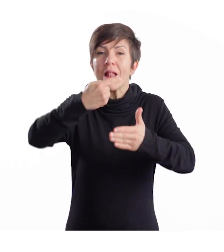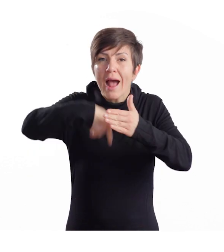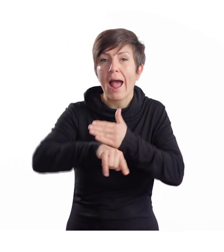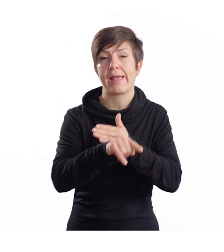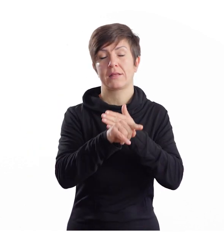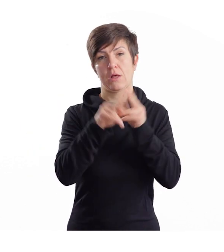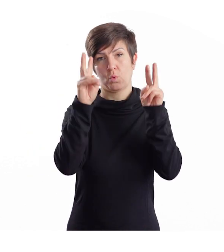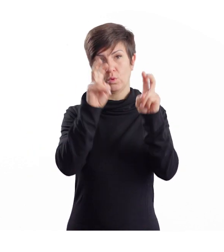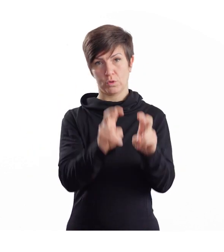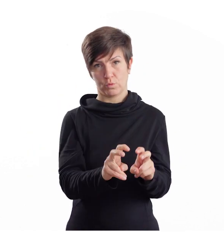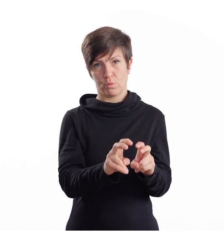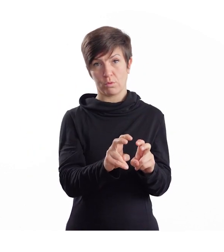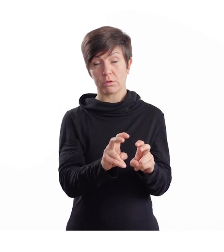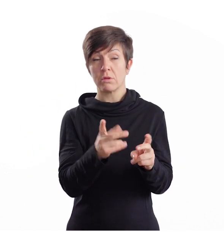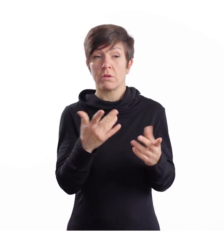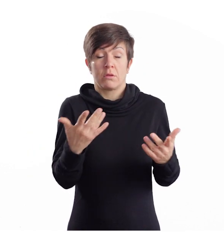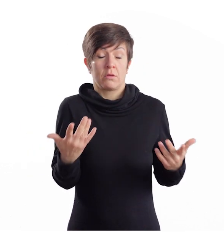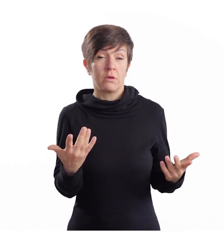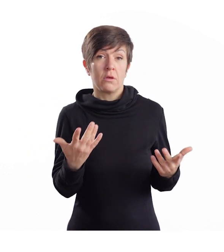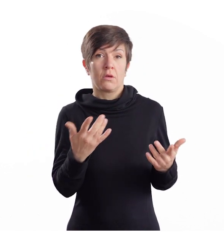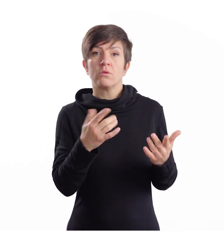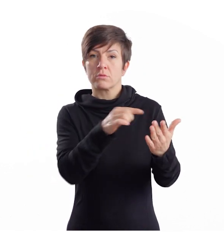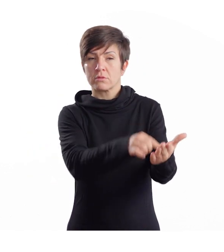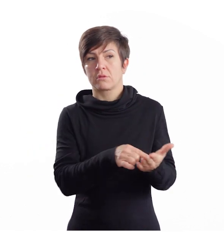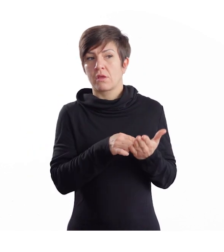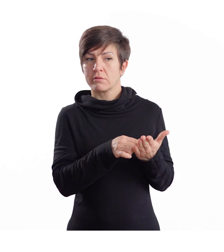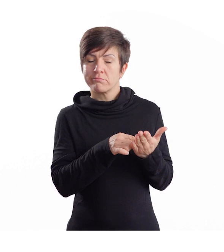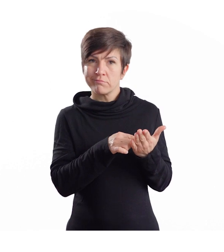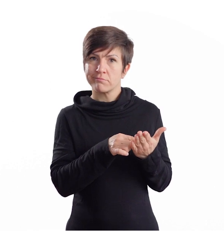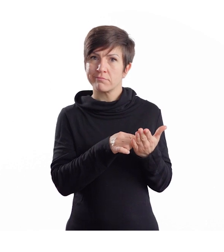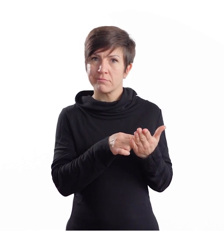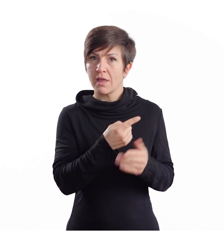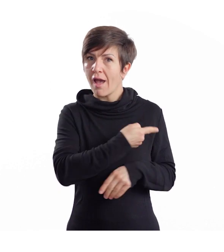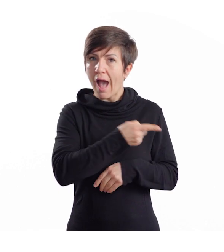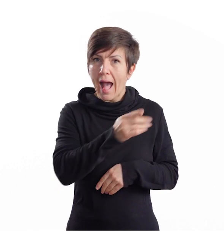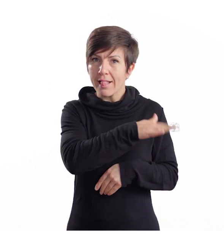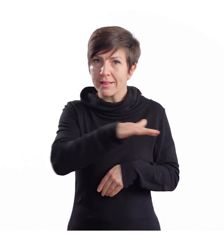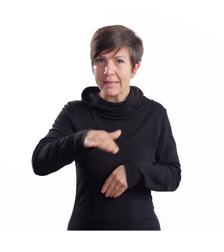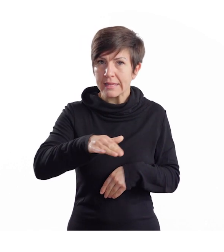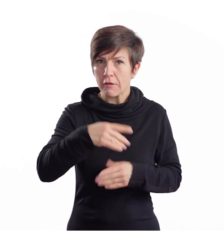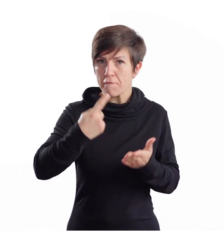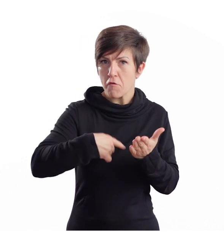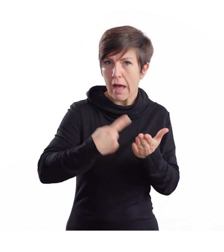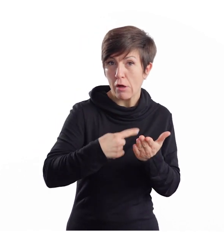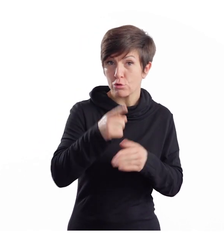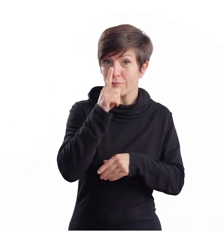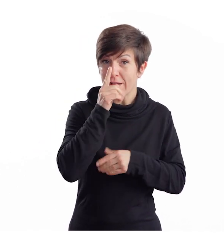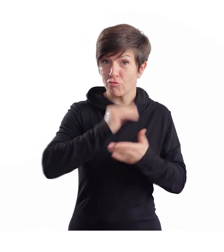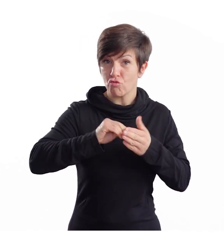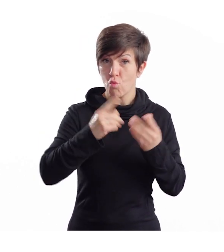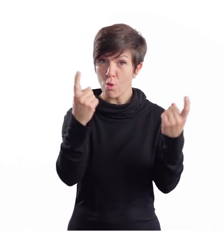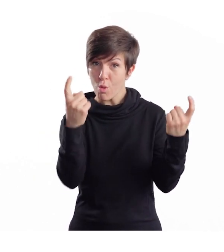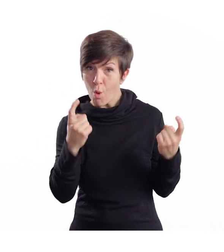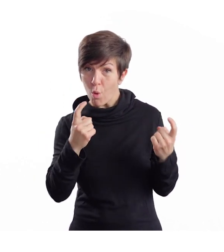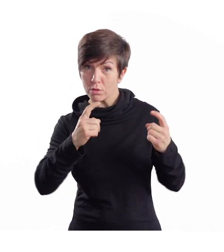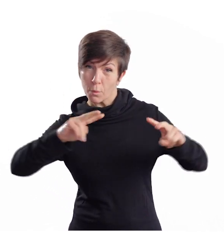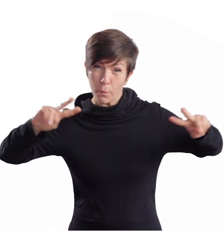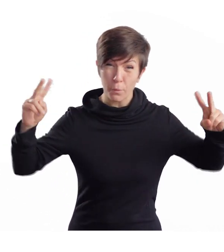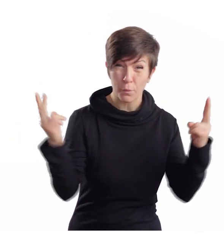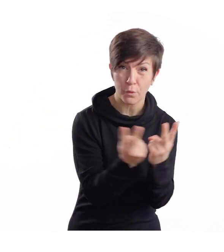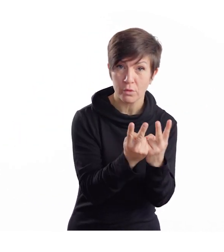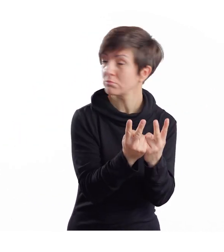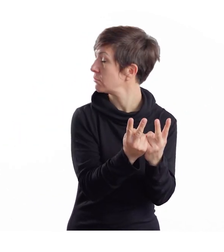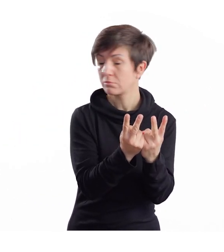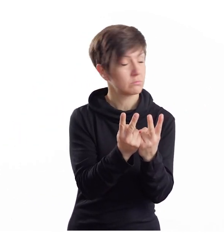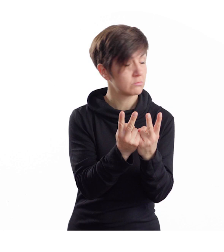Schuleingangsuntersuchungen zuständig. Und die haben gezeigt, dass letztendlich nicht alle Kinder die gleichen Voraussetzungen haben, wenn sie in die Schule